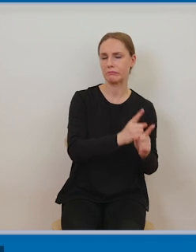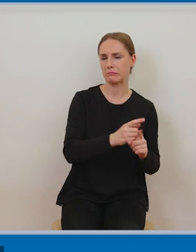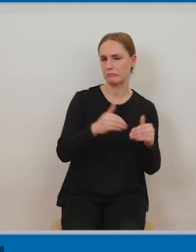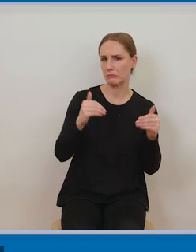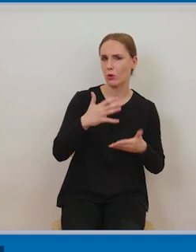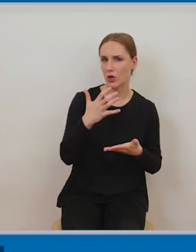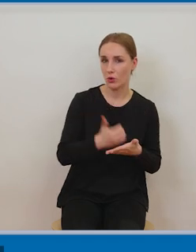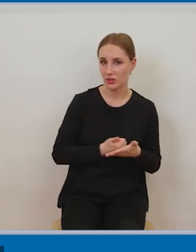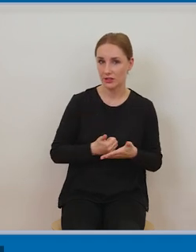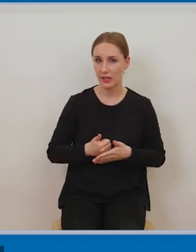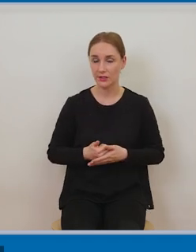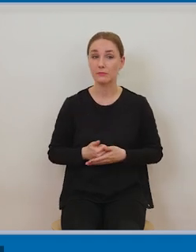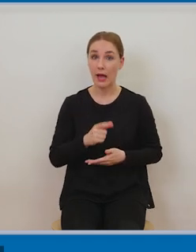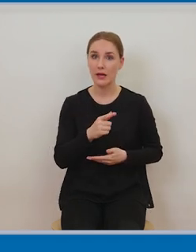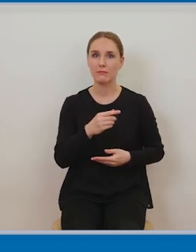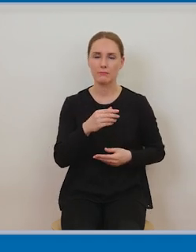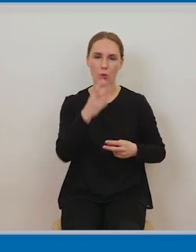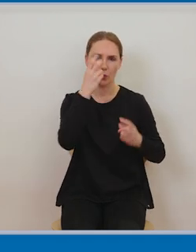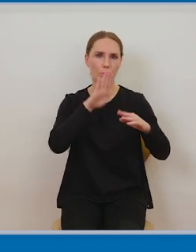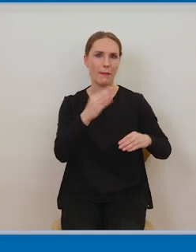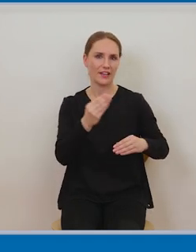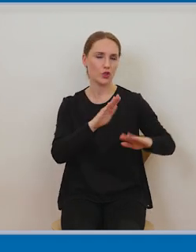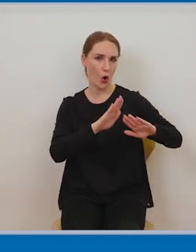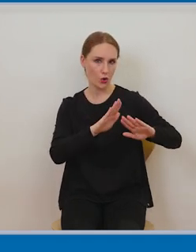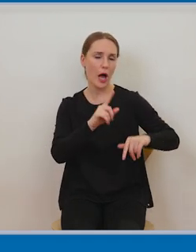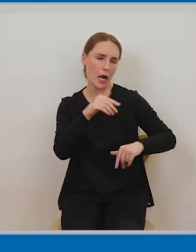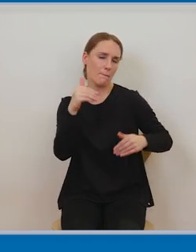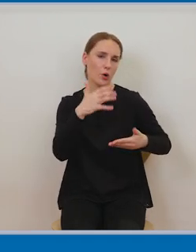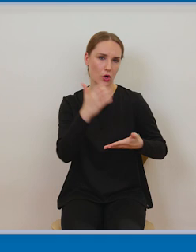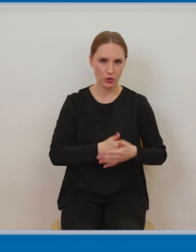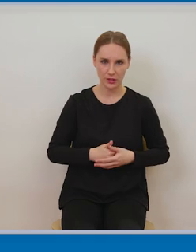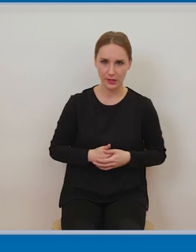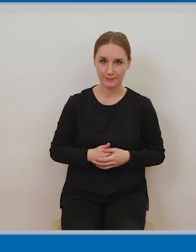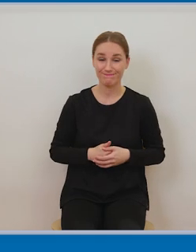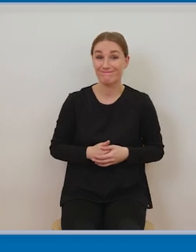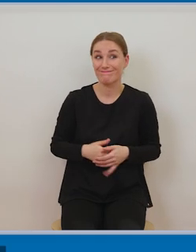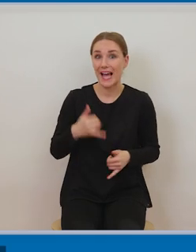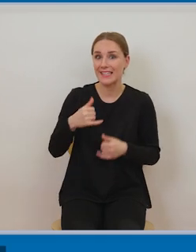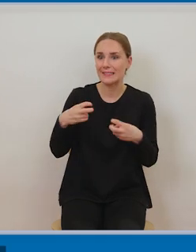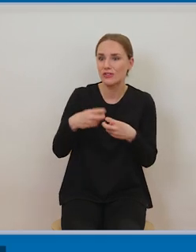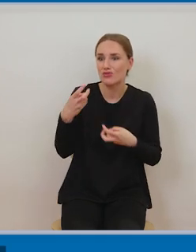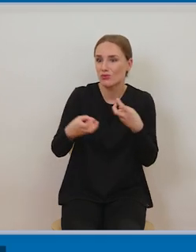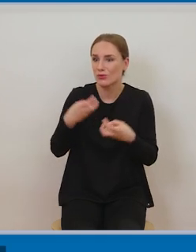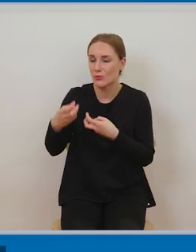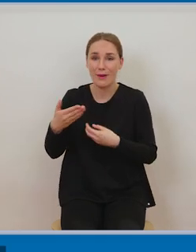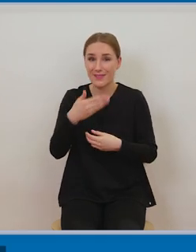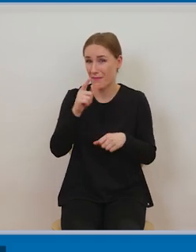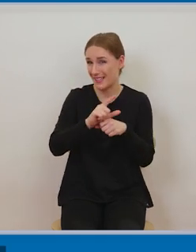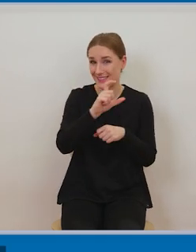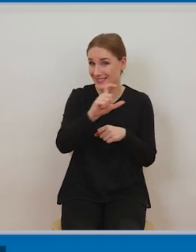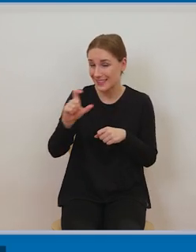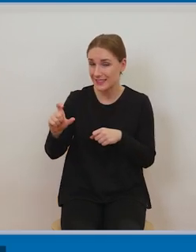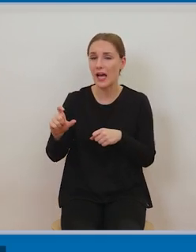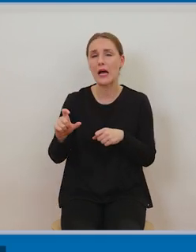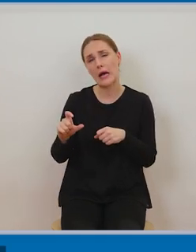legalizacji naszego korzystania jaką jest dozwolony użytek utworów i tutaj jeszcze zbierając i